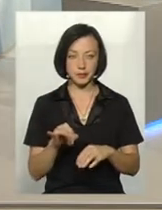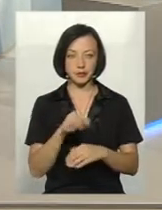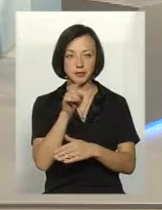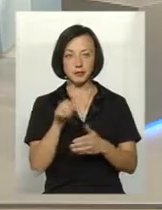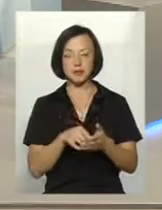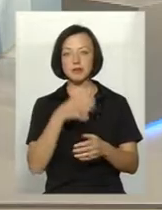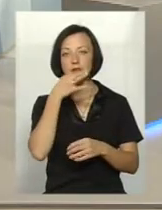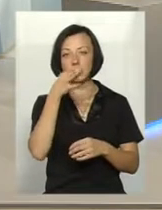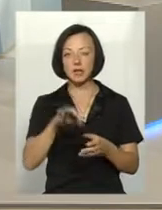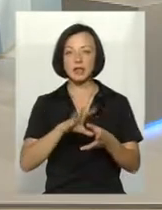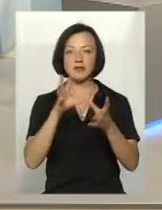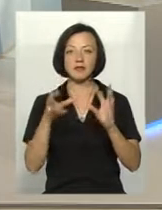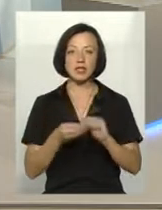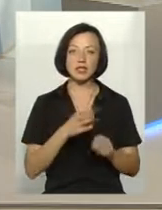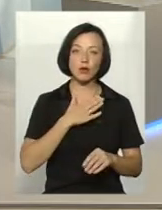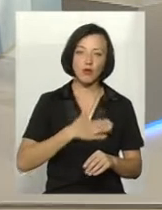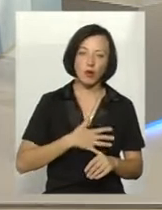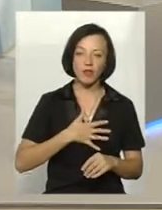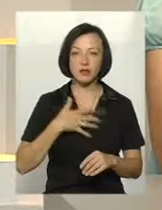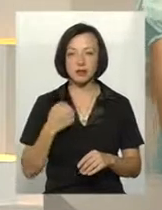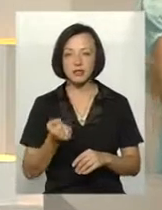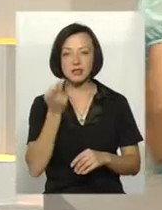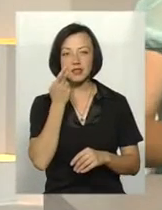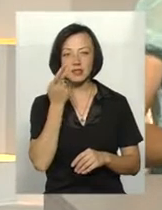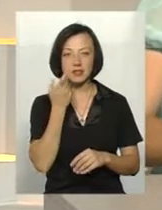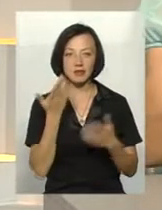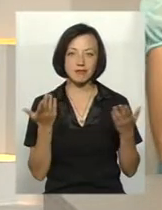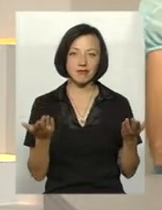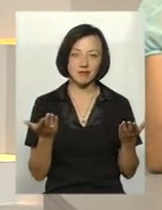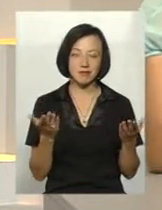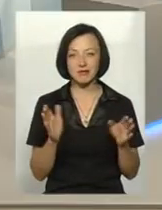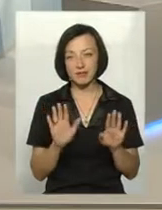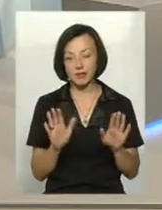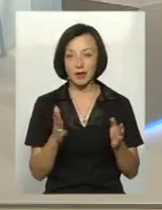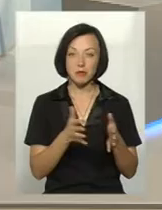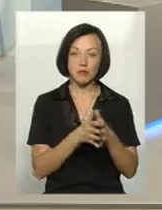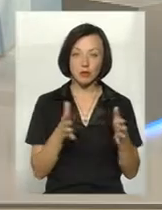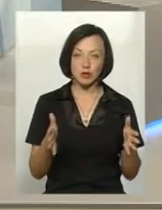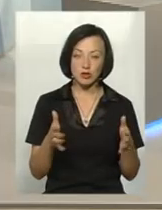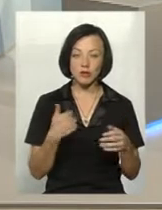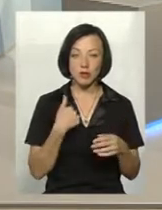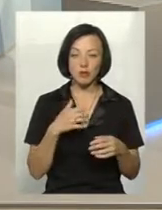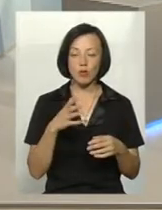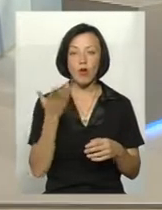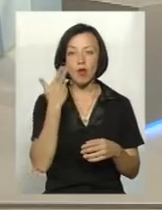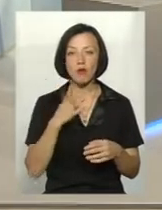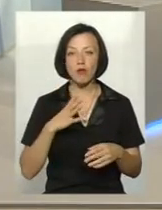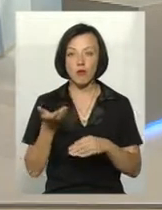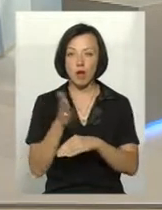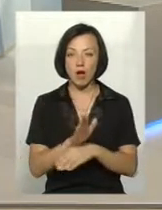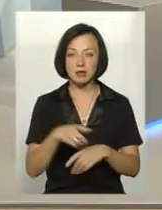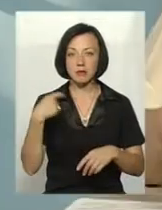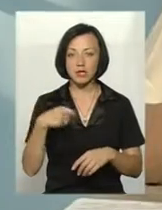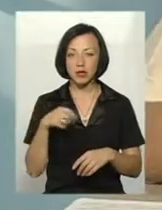цілому, що задоволені, не задоволені, все хочеться завжди, щоб було відносно більше. Коли був указ президента про